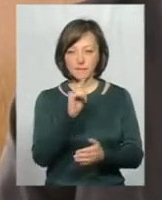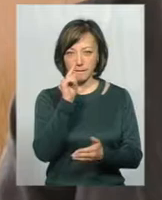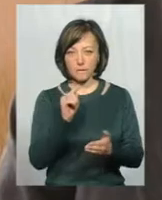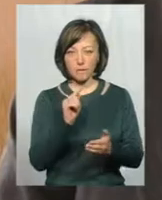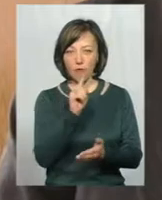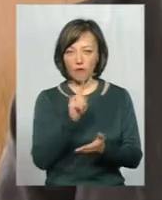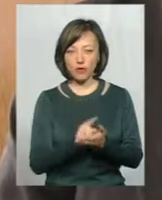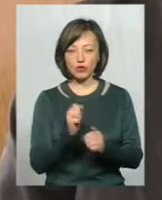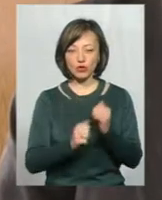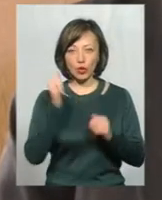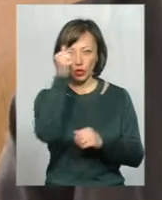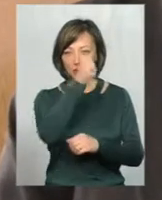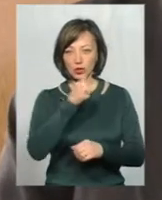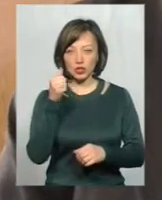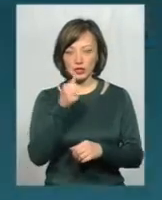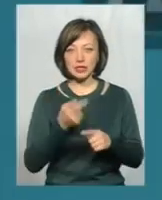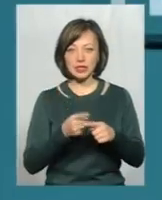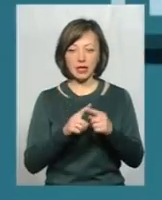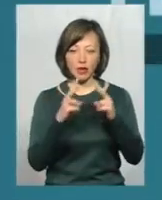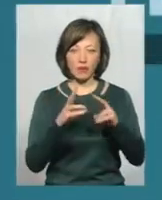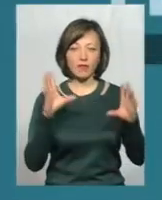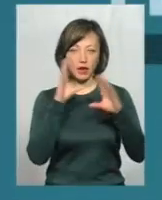туберкулінодіагностіки, вдається охопити.